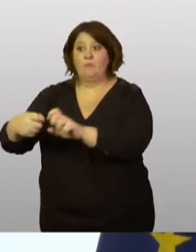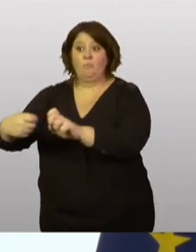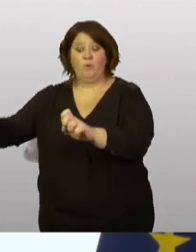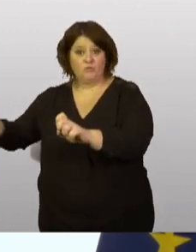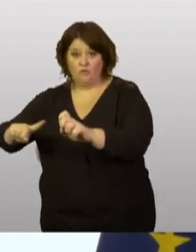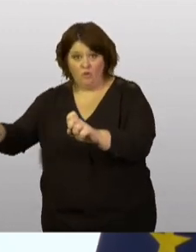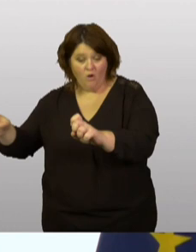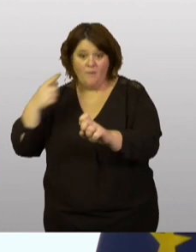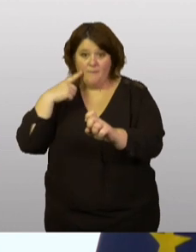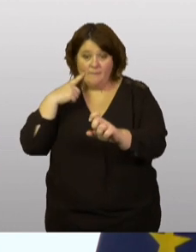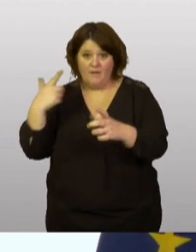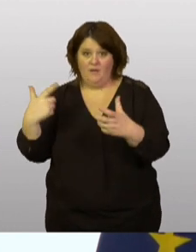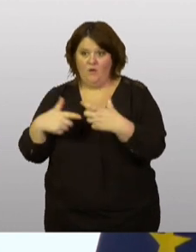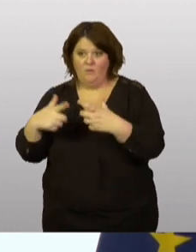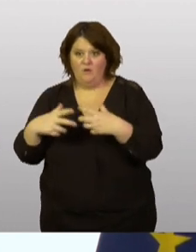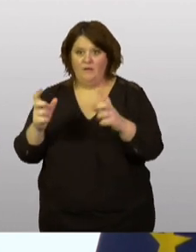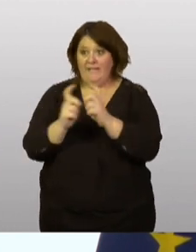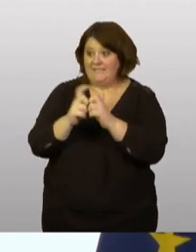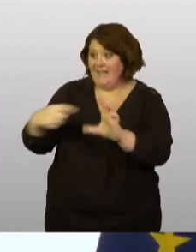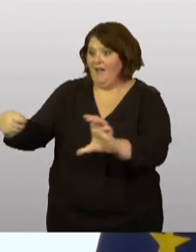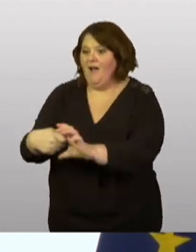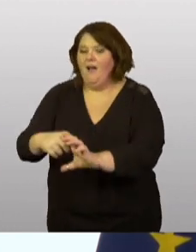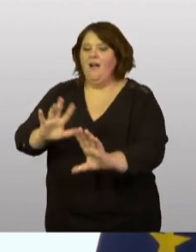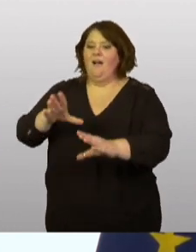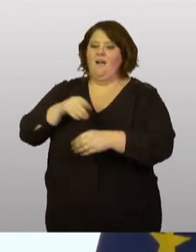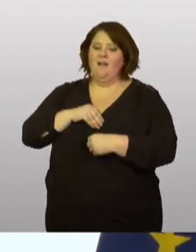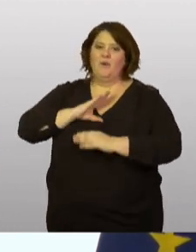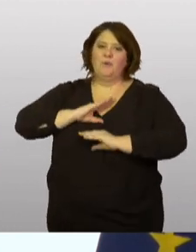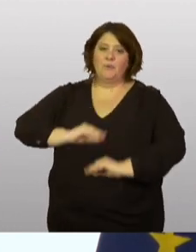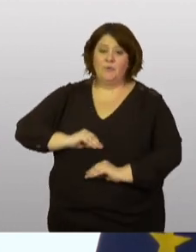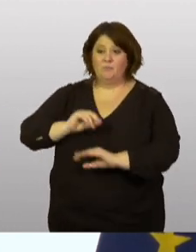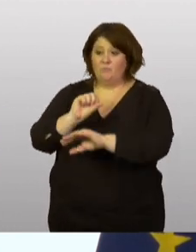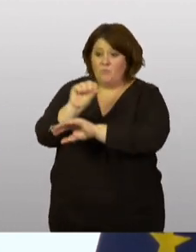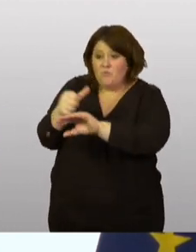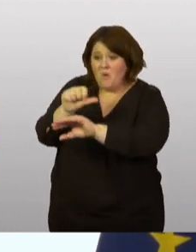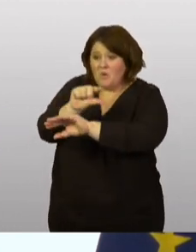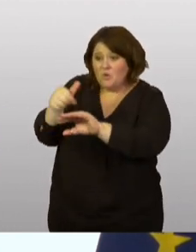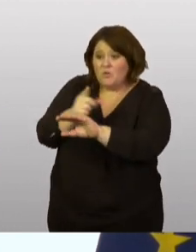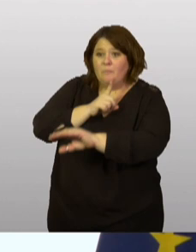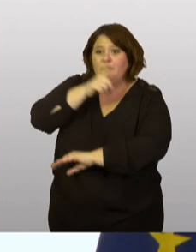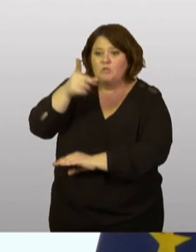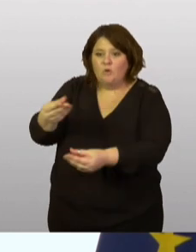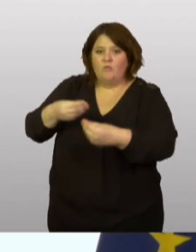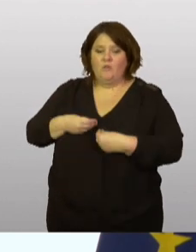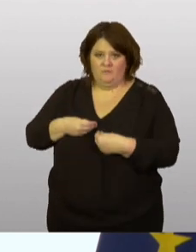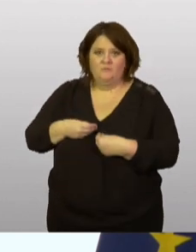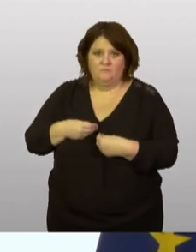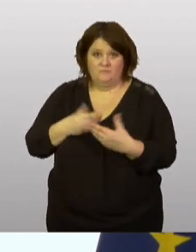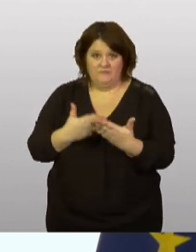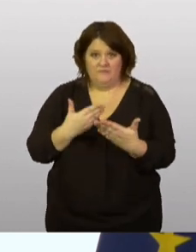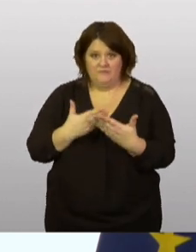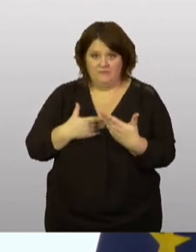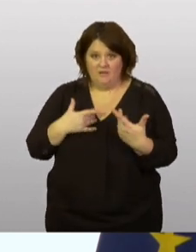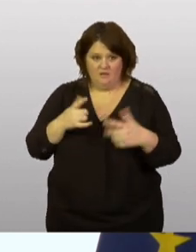au gré de branchement lorsqu'ils ont d'électricité que pendant quelques heures par jour. Et ceci,